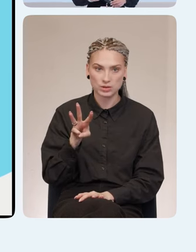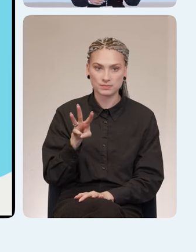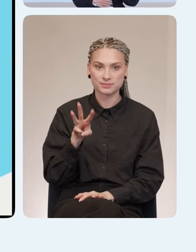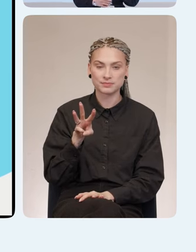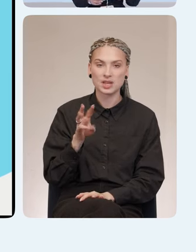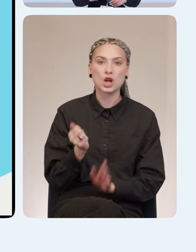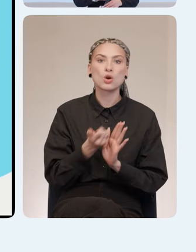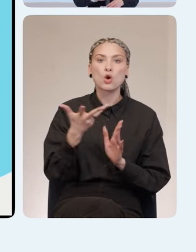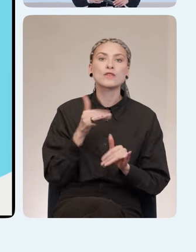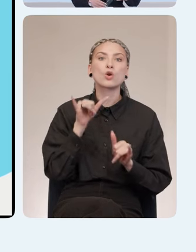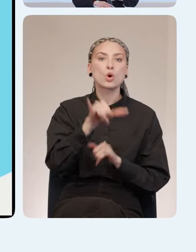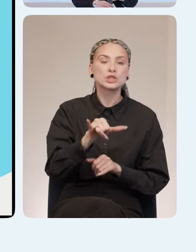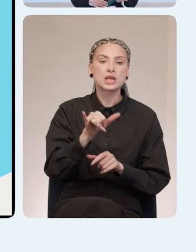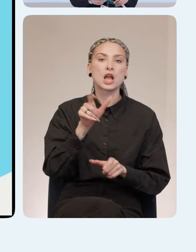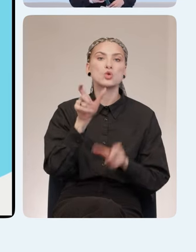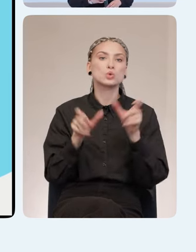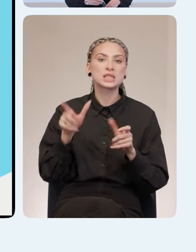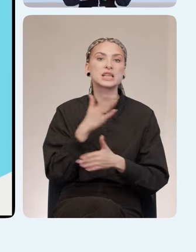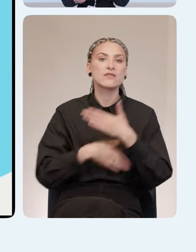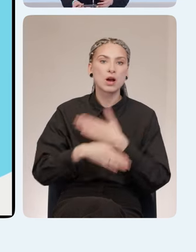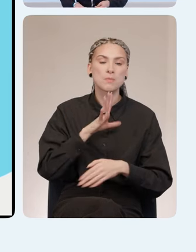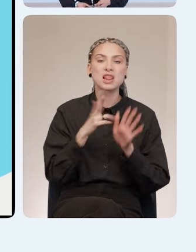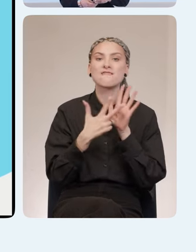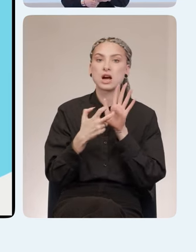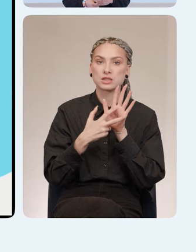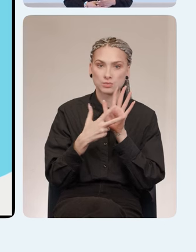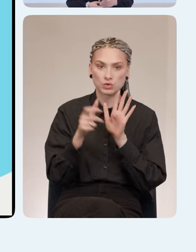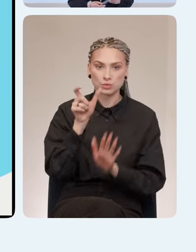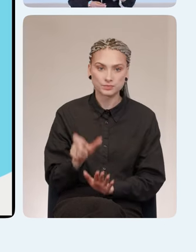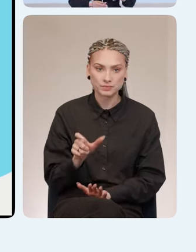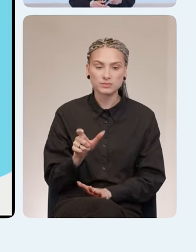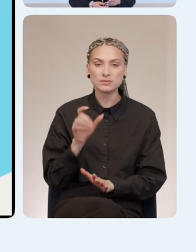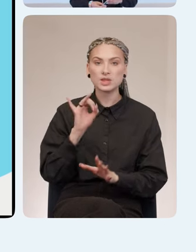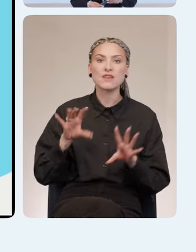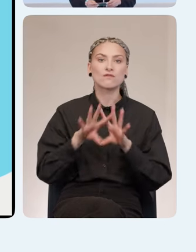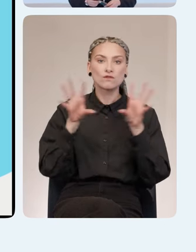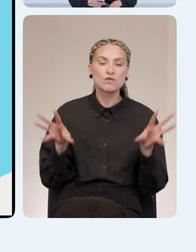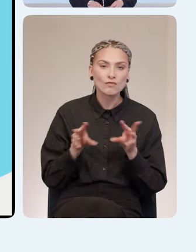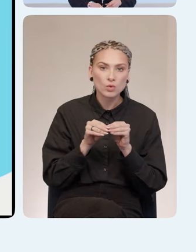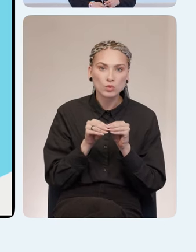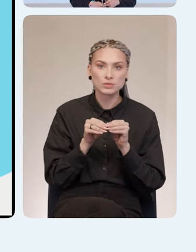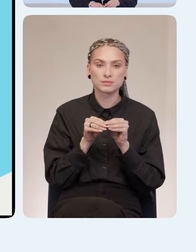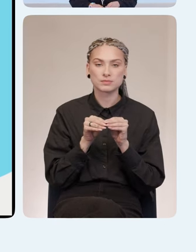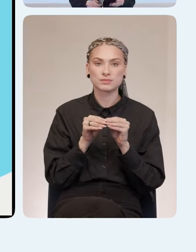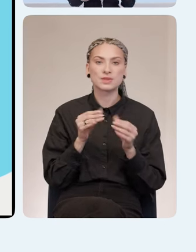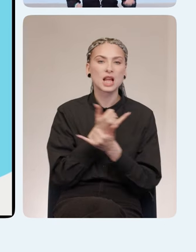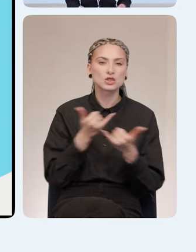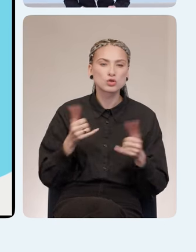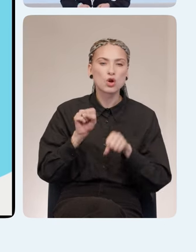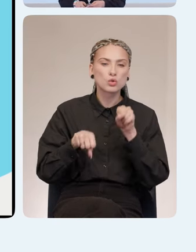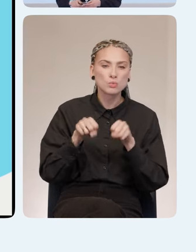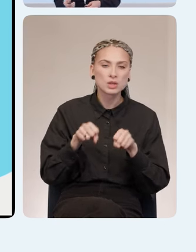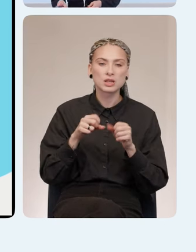Количество гостей с инвалидностью на фестивале около 800. И потенциальный охват анонса о повышении доступности фестиваля, по данным